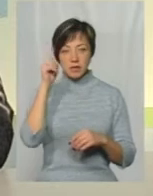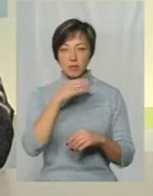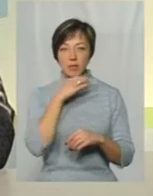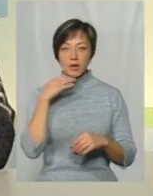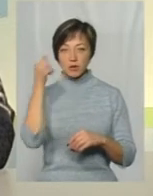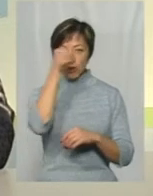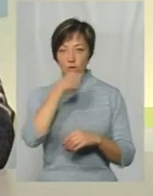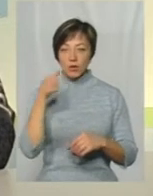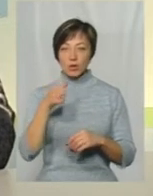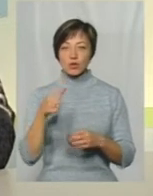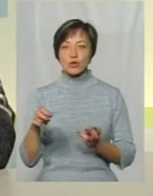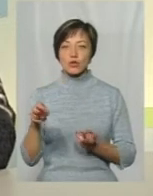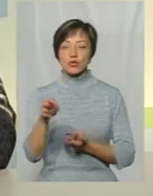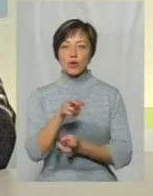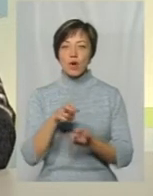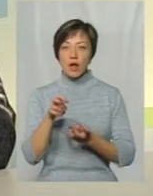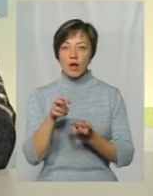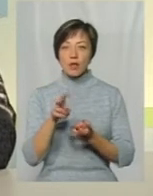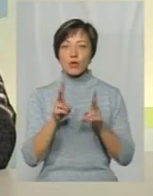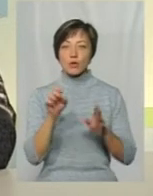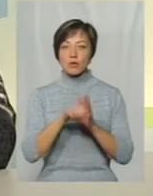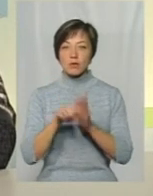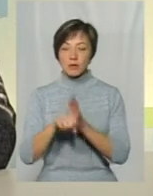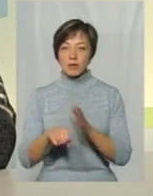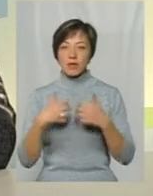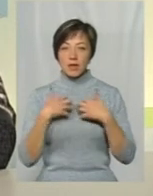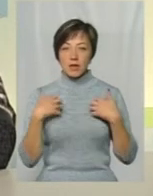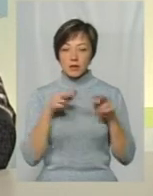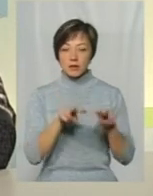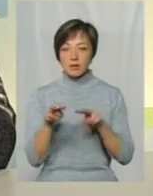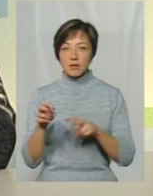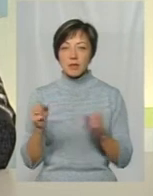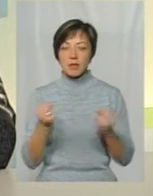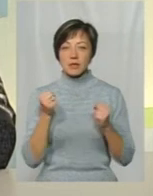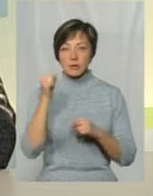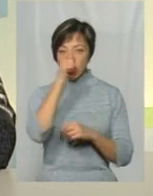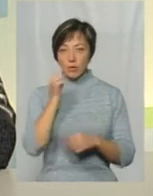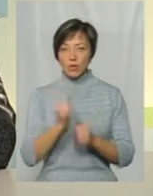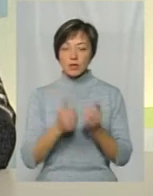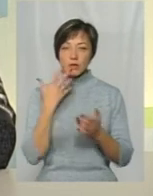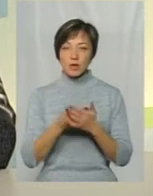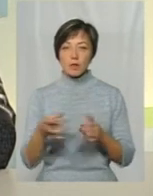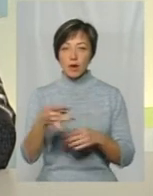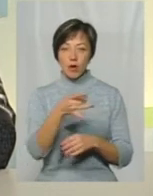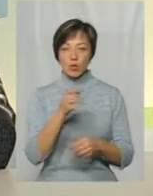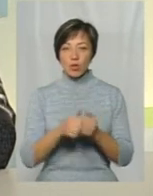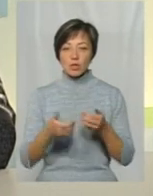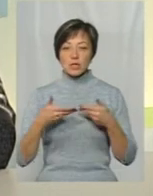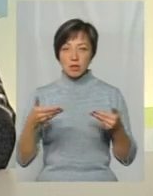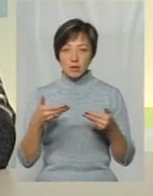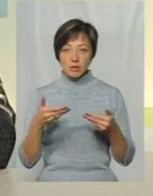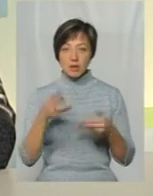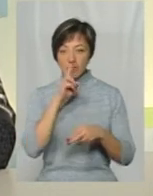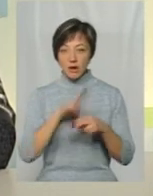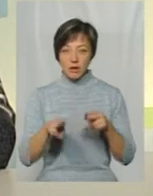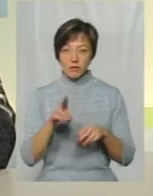років шукали до Хантера Ми слідкували, ми мерзли на морозі кожен в своєму мікрорайоні Тому що кожен із нас втратив